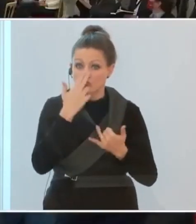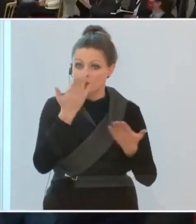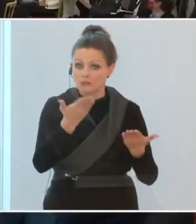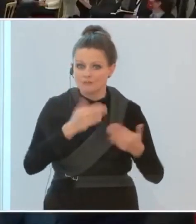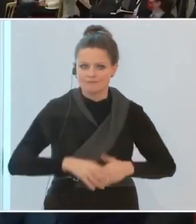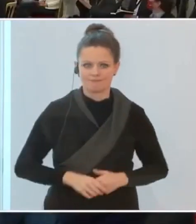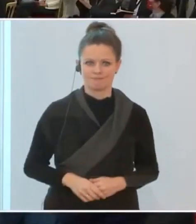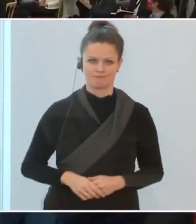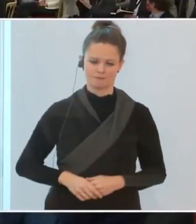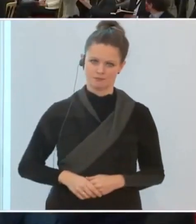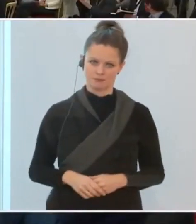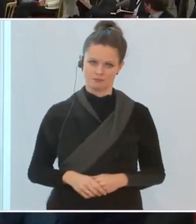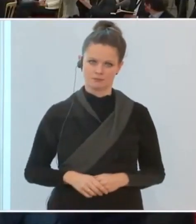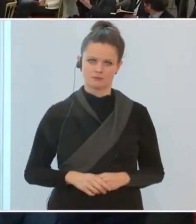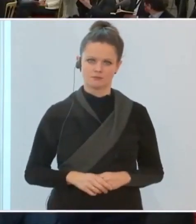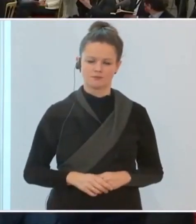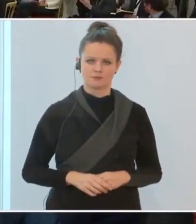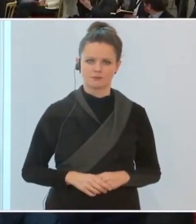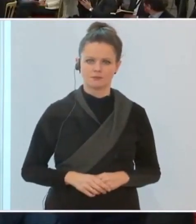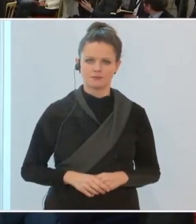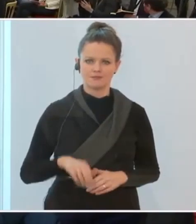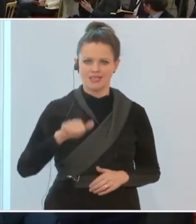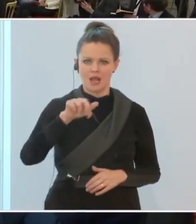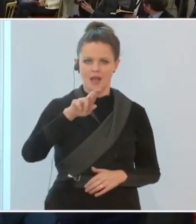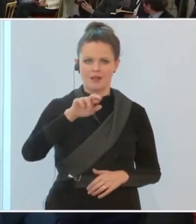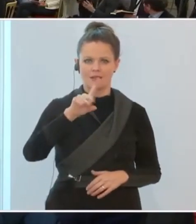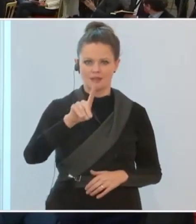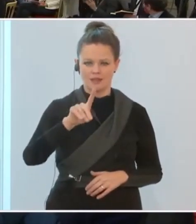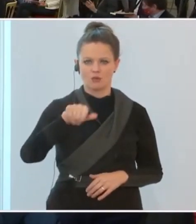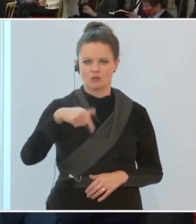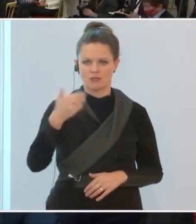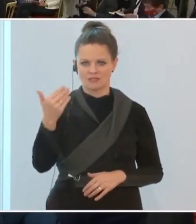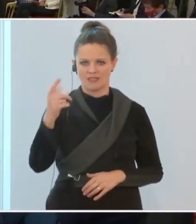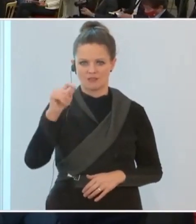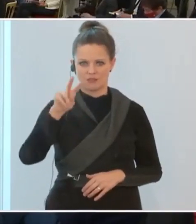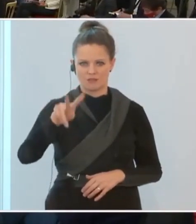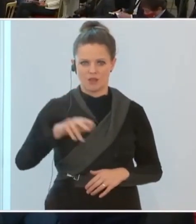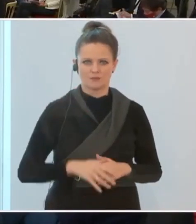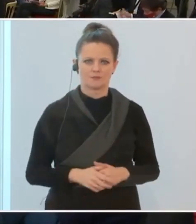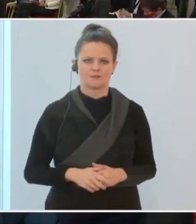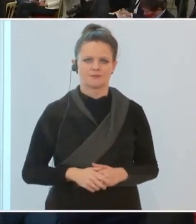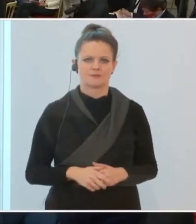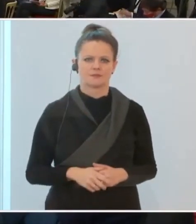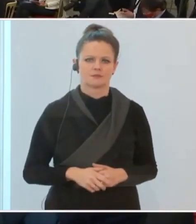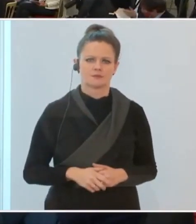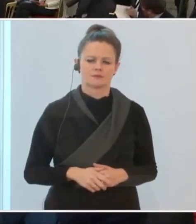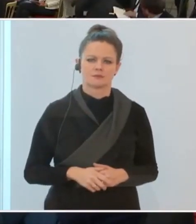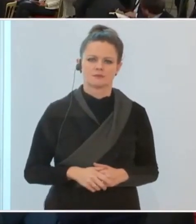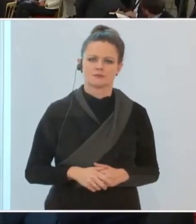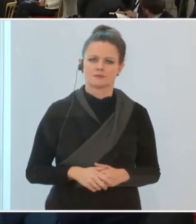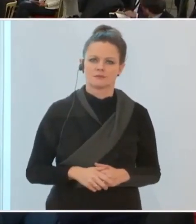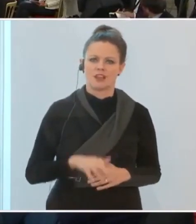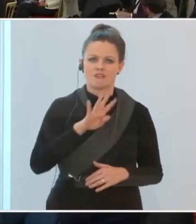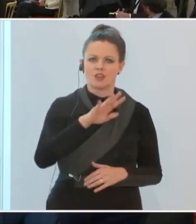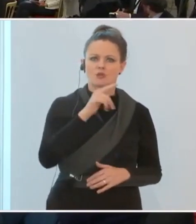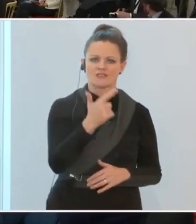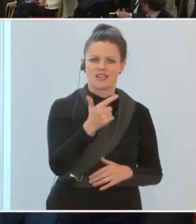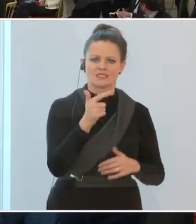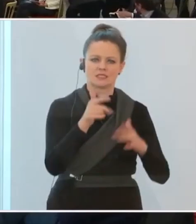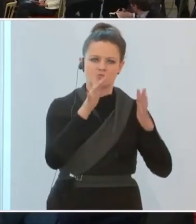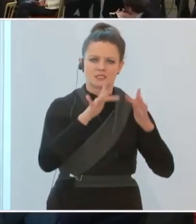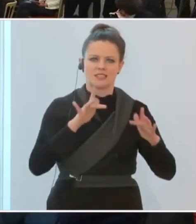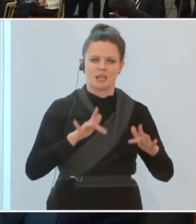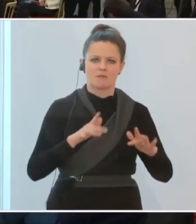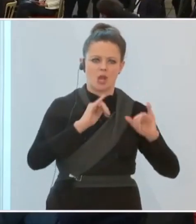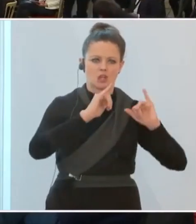Danke. Nächste Frage, Herr Neumacher von ARD, und dann Servus TV. Herr Bundeskanzler, sind Ihnen die Überlegungen, am 24.12.